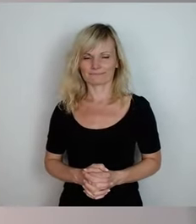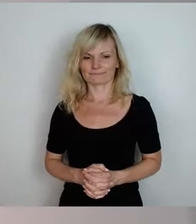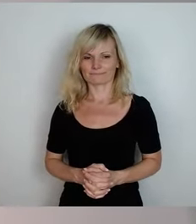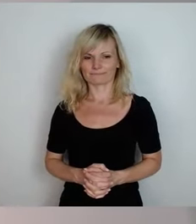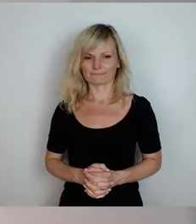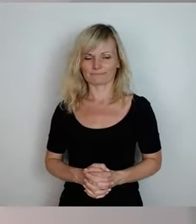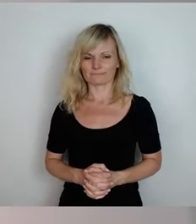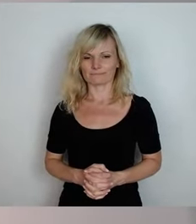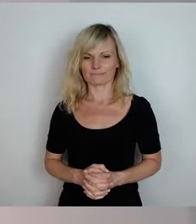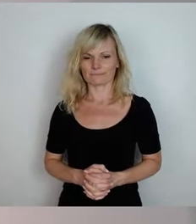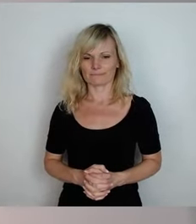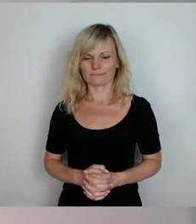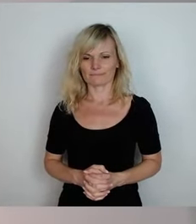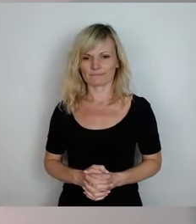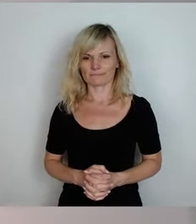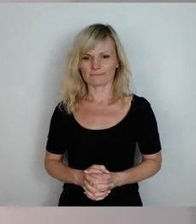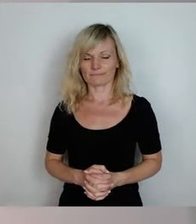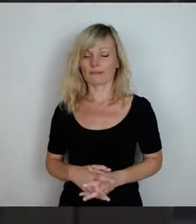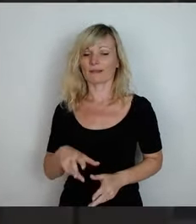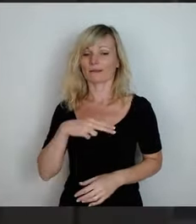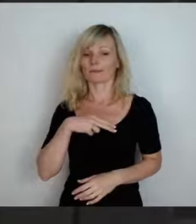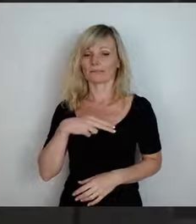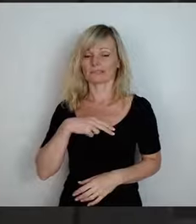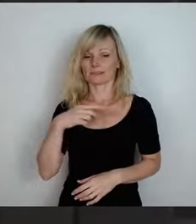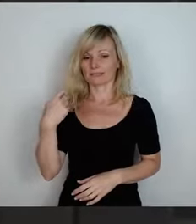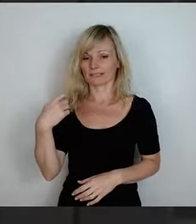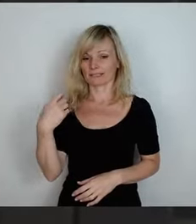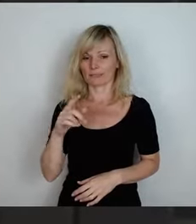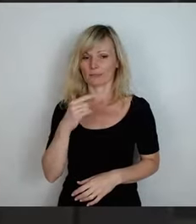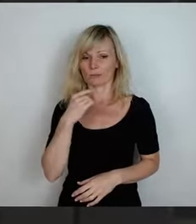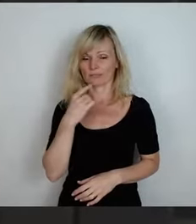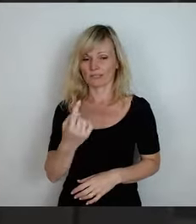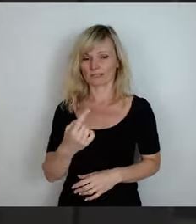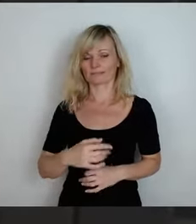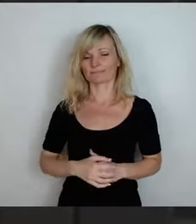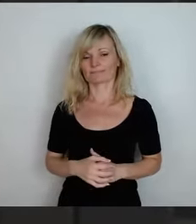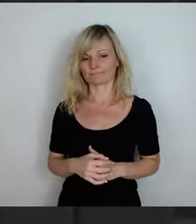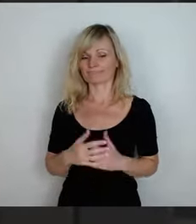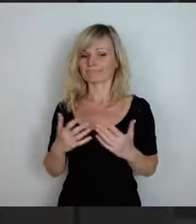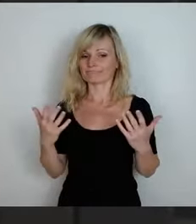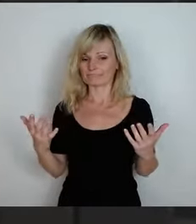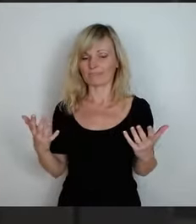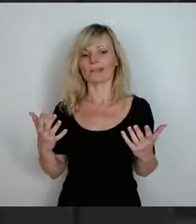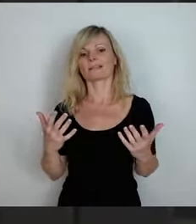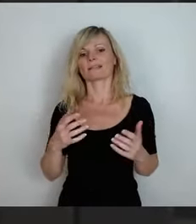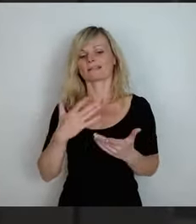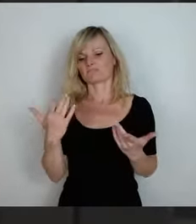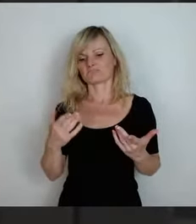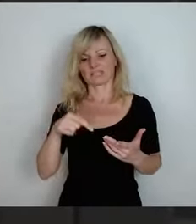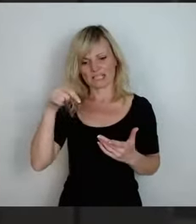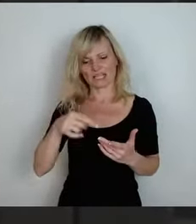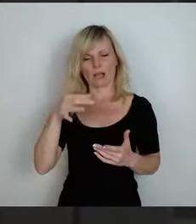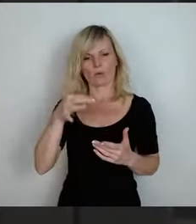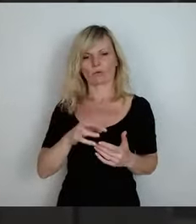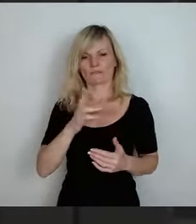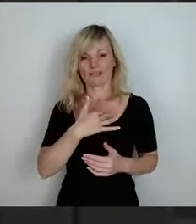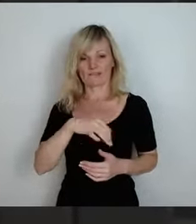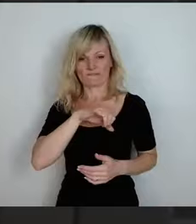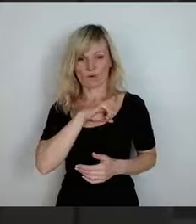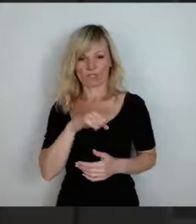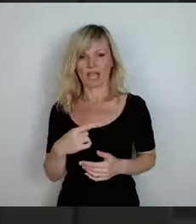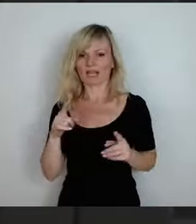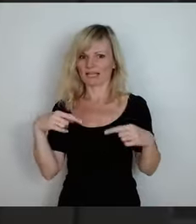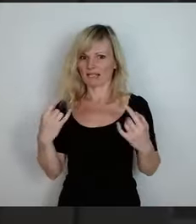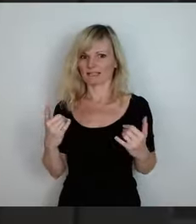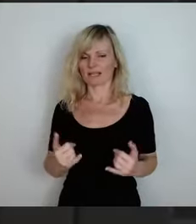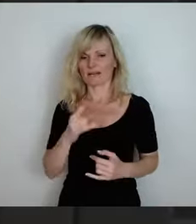Der Herr Ministerpräsident hatte ja gesagt, da nutzen vor Ort, wenn Sie jetzt hier zwei Windkraftanlagen hätten, dann ist